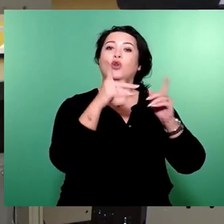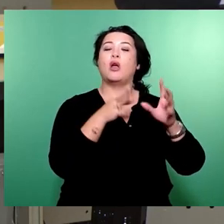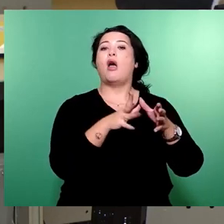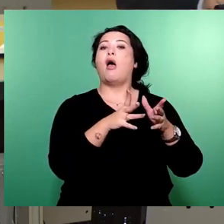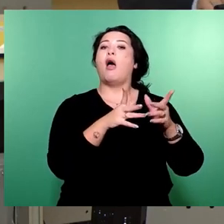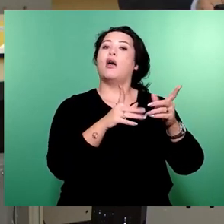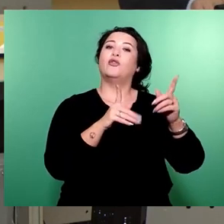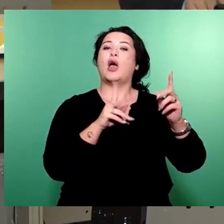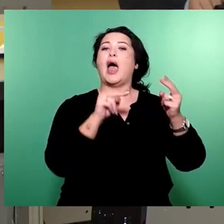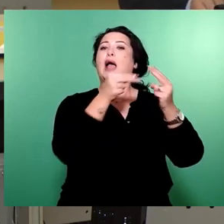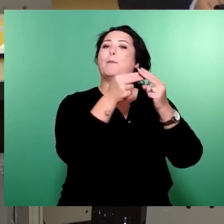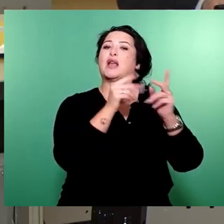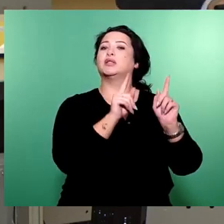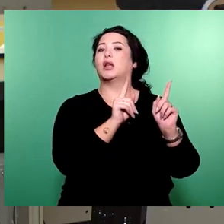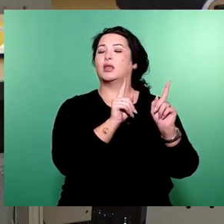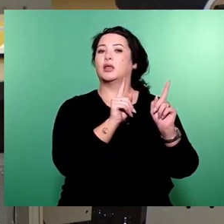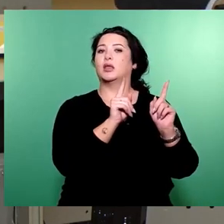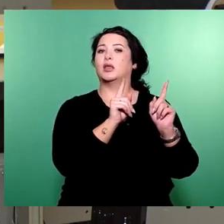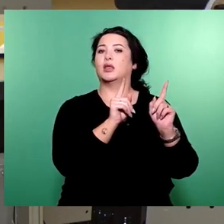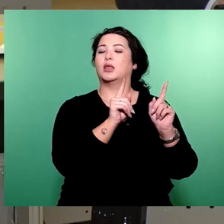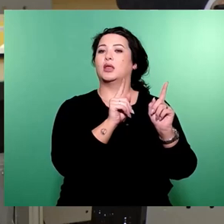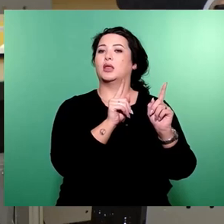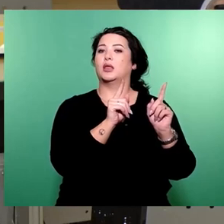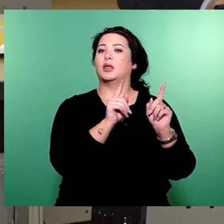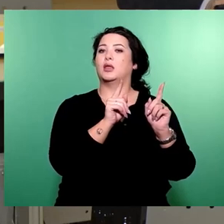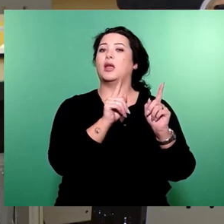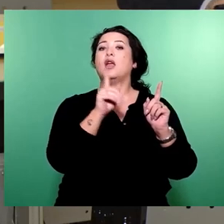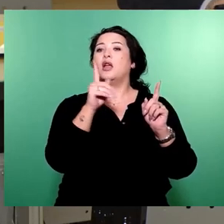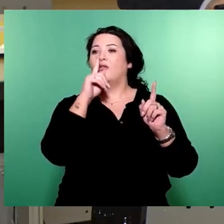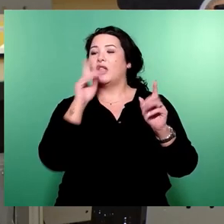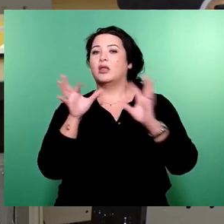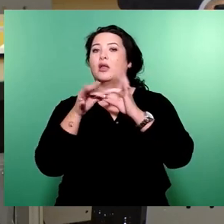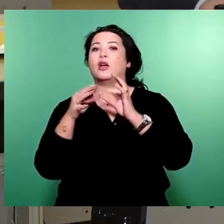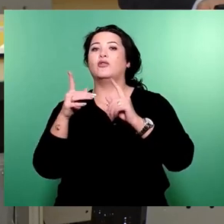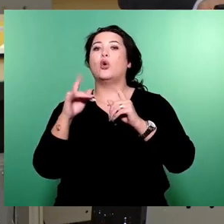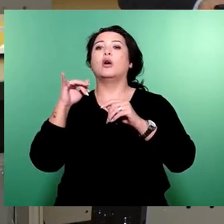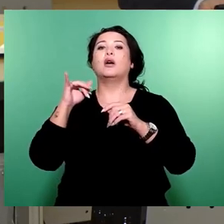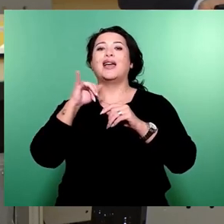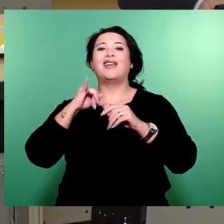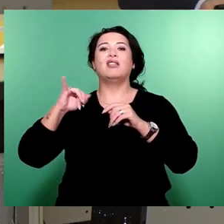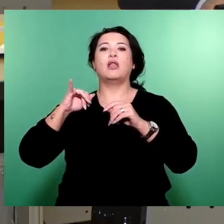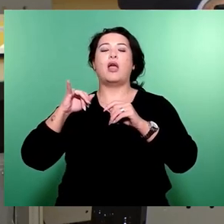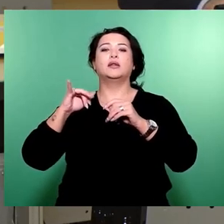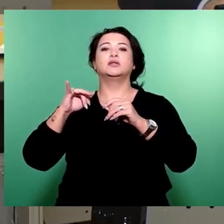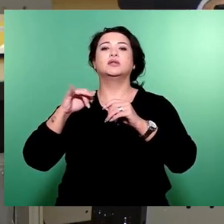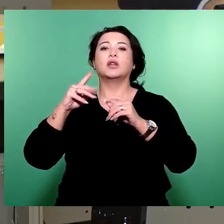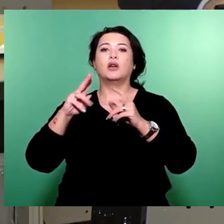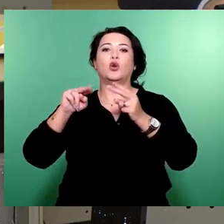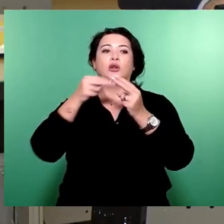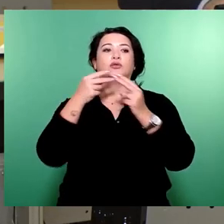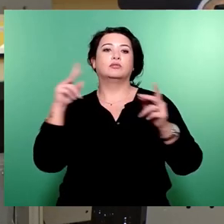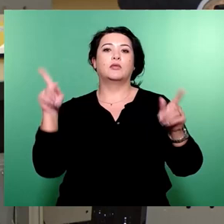ÖPNV in Anlehnung an Indexverwahren einzusetzen und diesen Tariferhöhungen in der